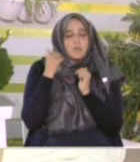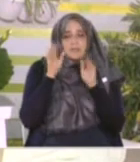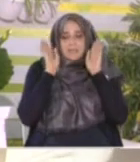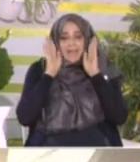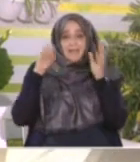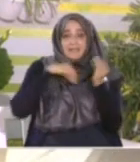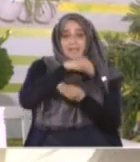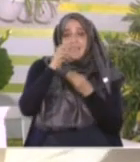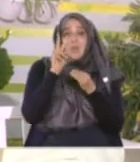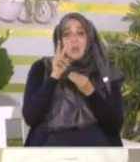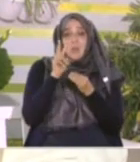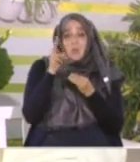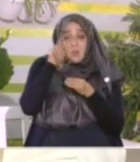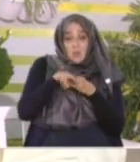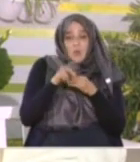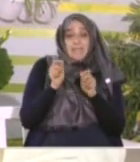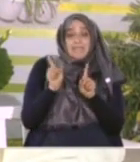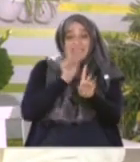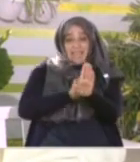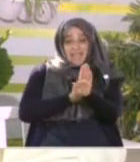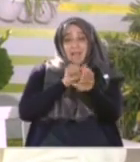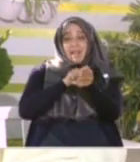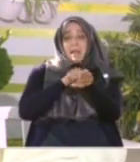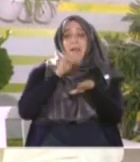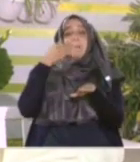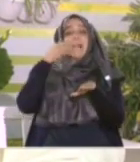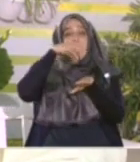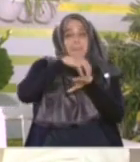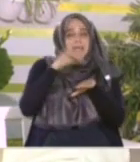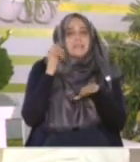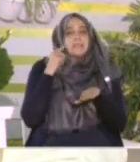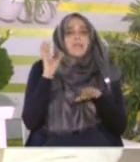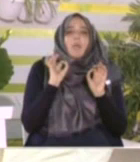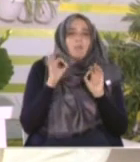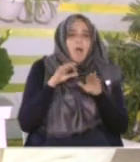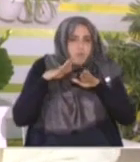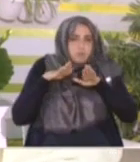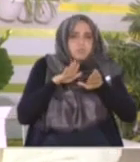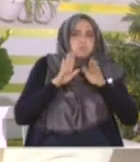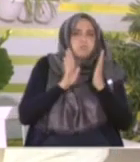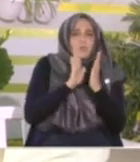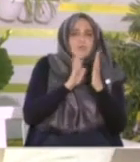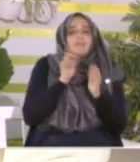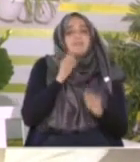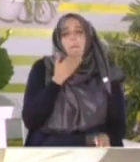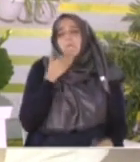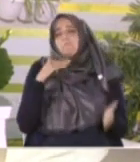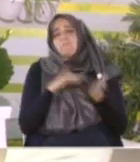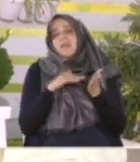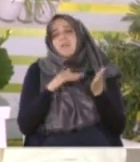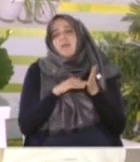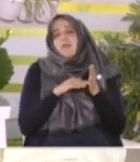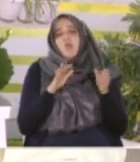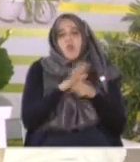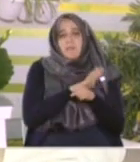الطواف خلف المقام إذا لم يكن الزحام كبيرا فذلك أرقى وأوفى